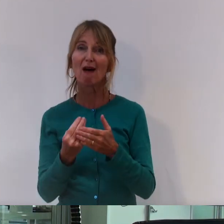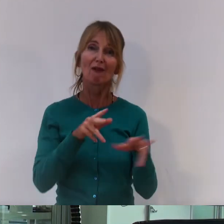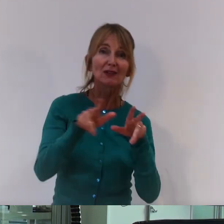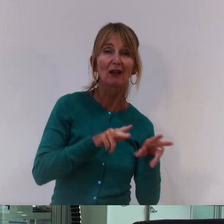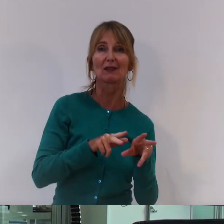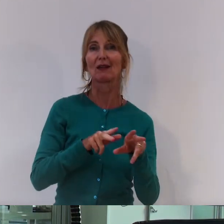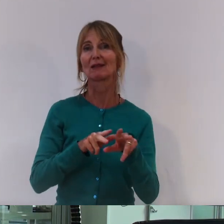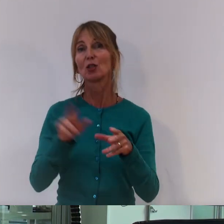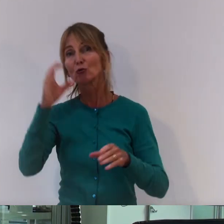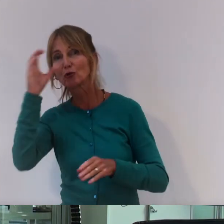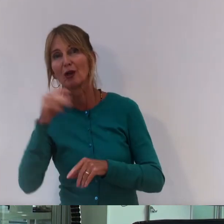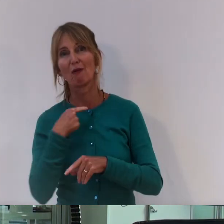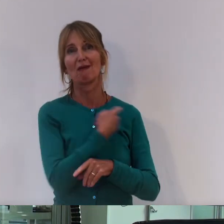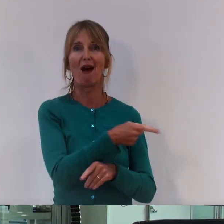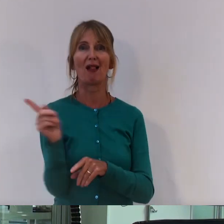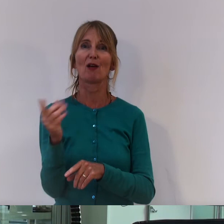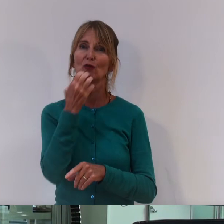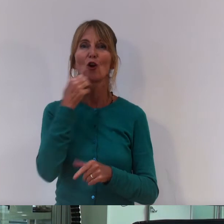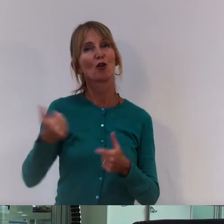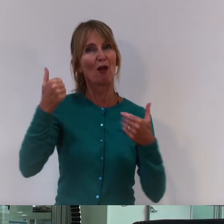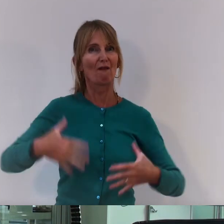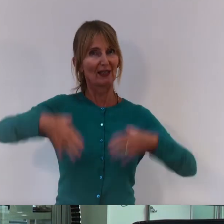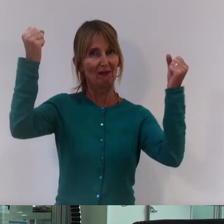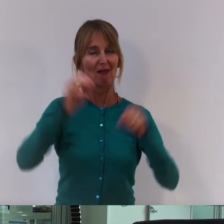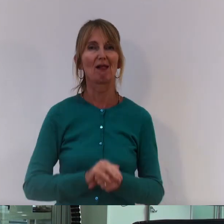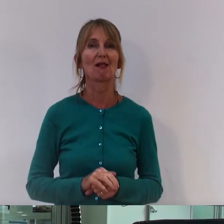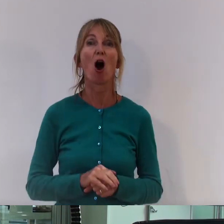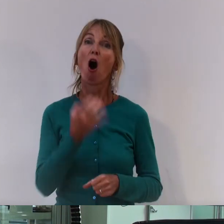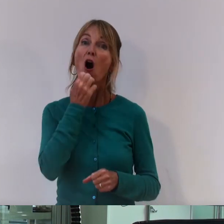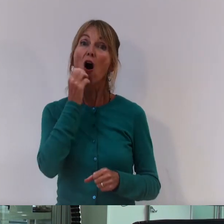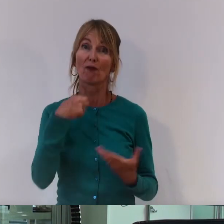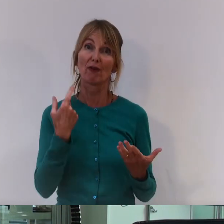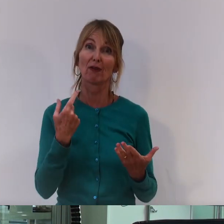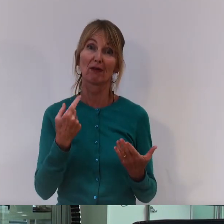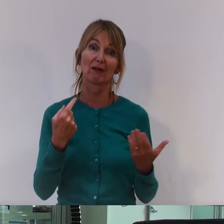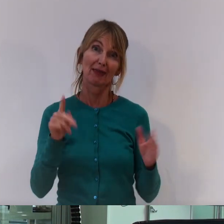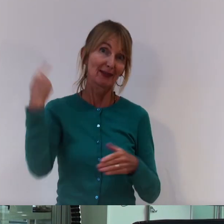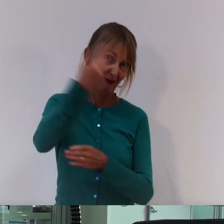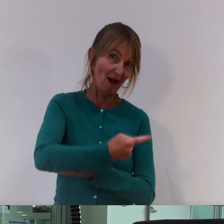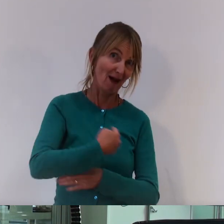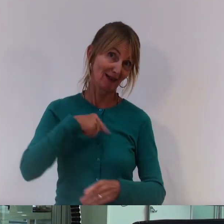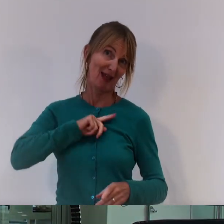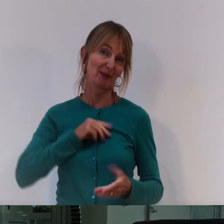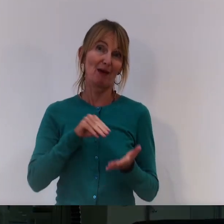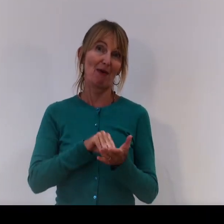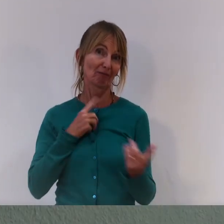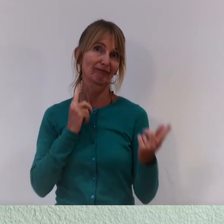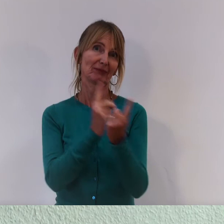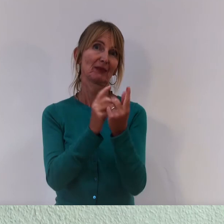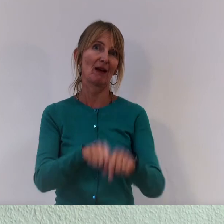und allen Zuschauerinnen und Zuschauern ein ganz tolles Festival und hoffe, dass wir uns vielleicht im nächsten Jahr dann persönlich treffen können.